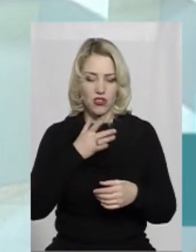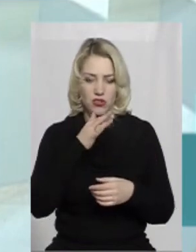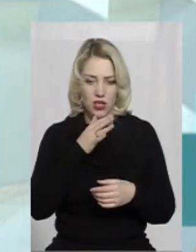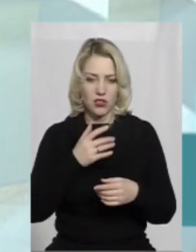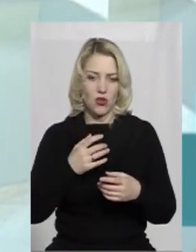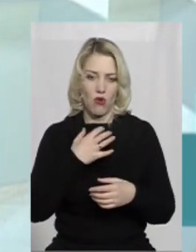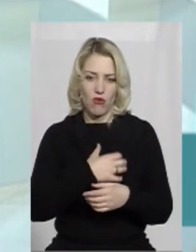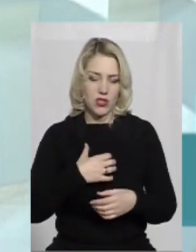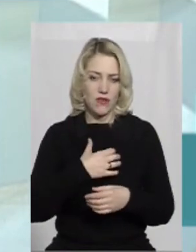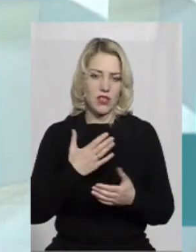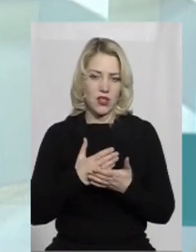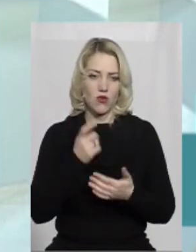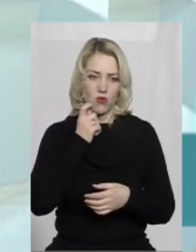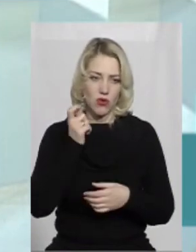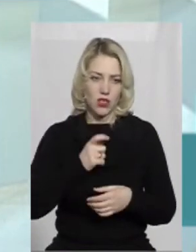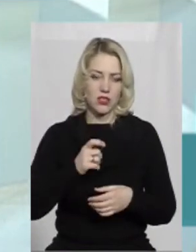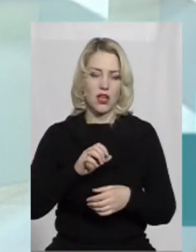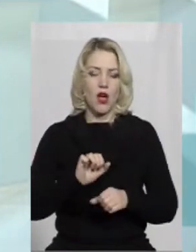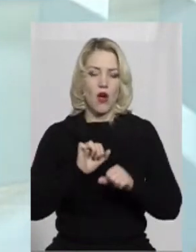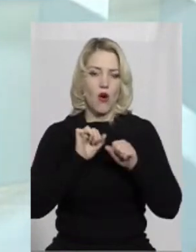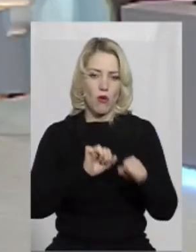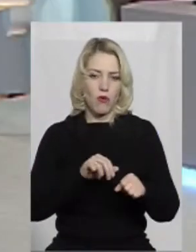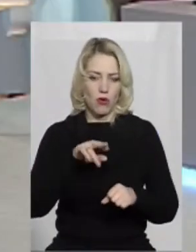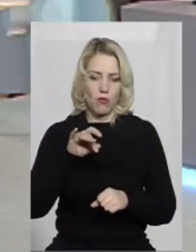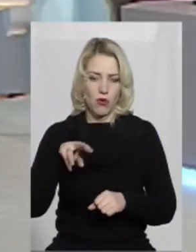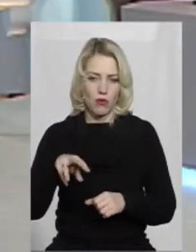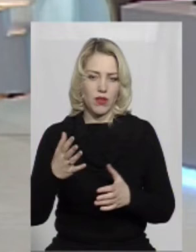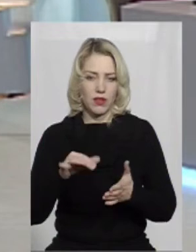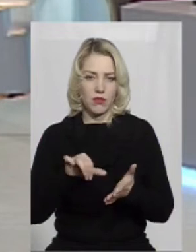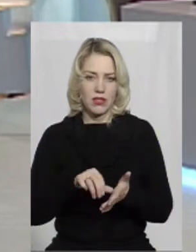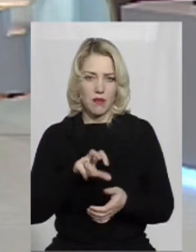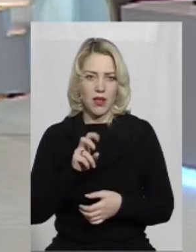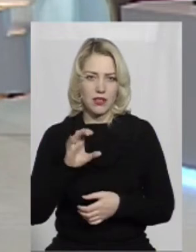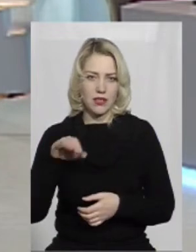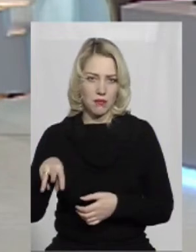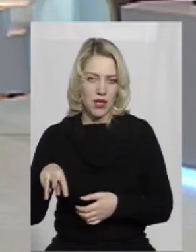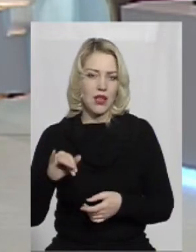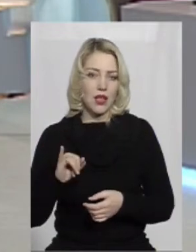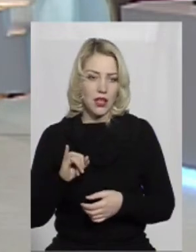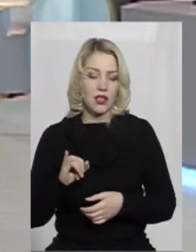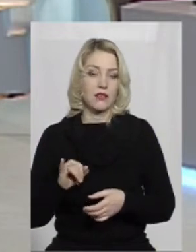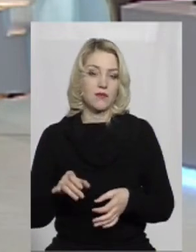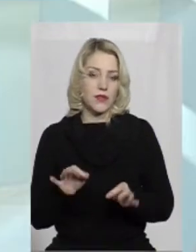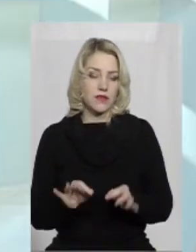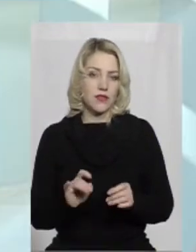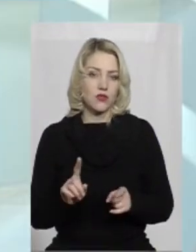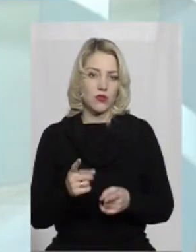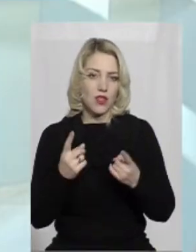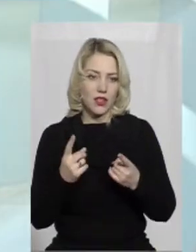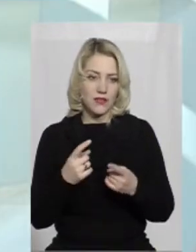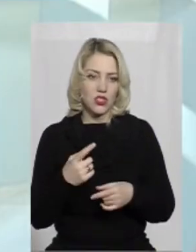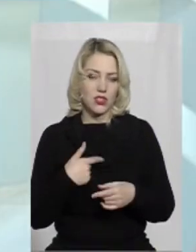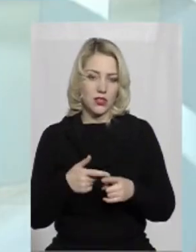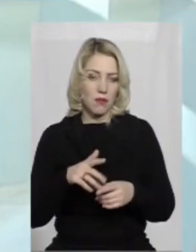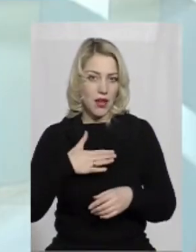важливим є український оборонпром, який представляє пан Максим. І, звісно, що, надзвичайно,